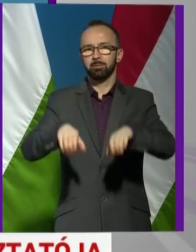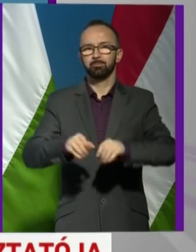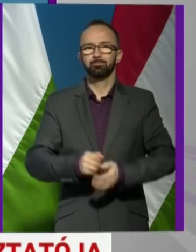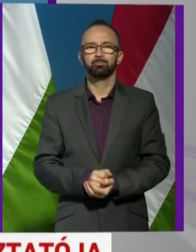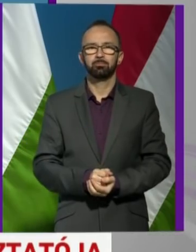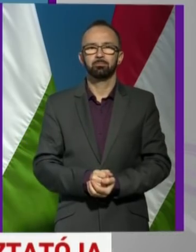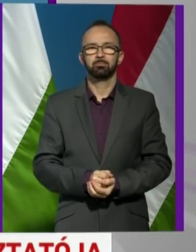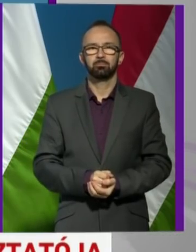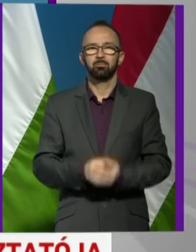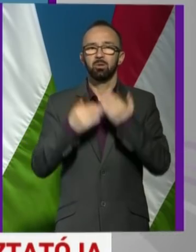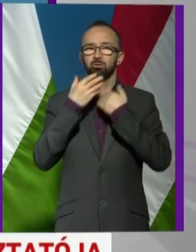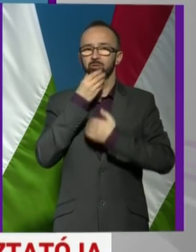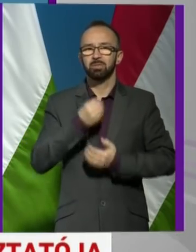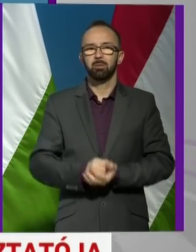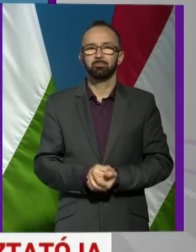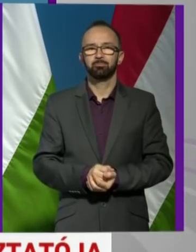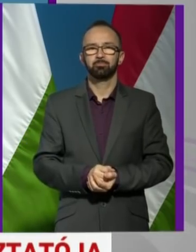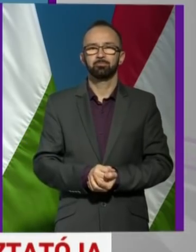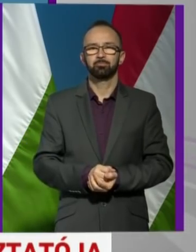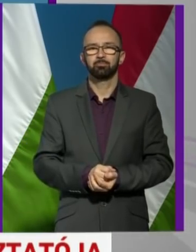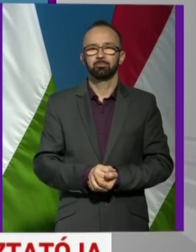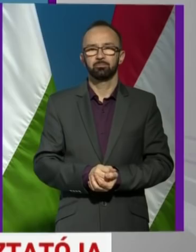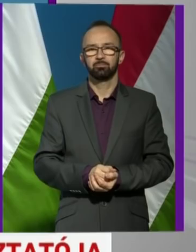Köszönöm szépen.